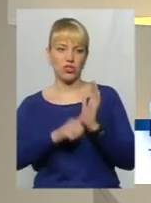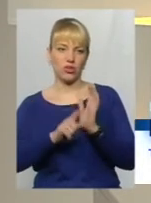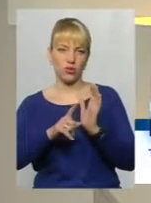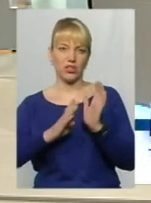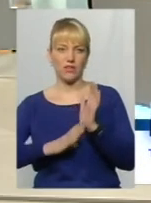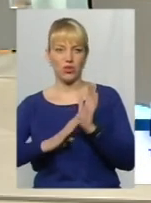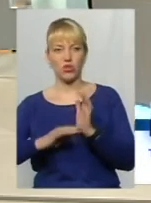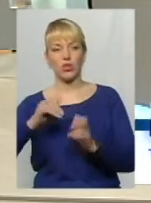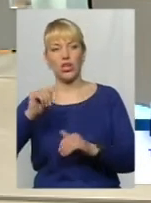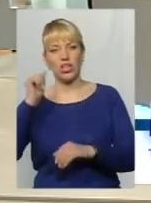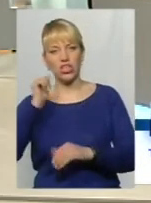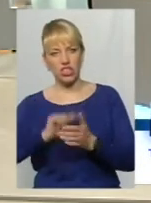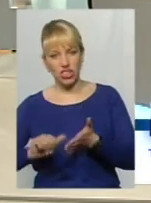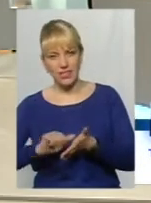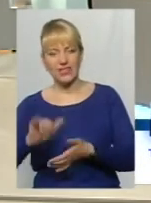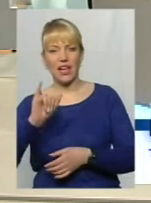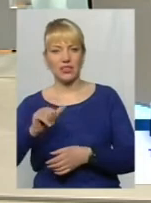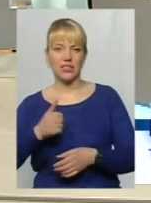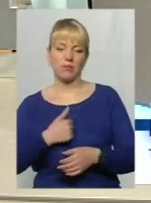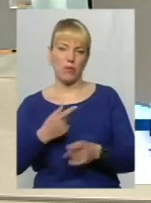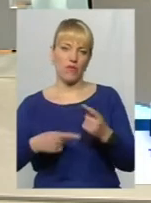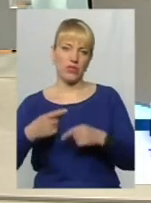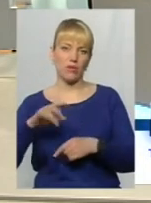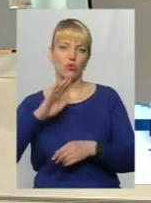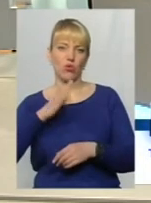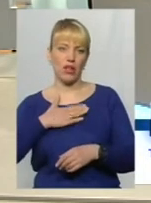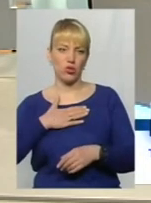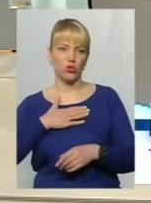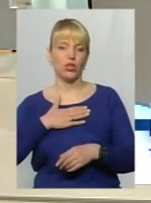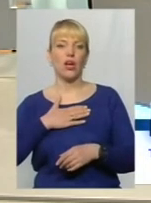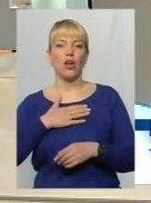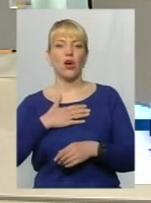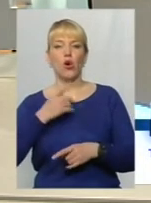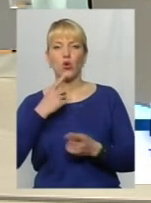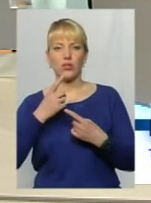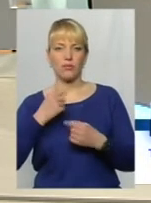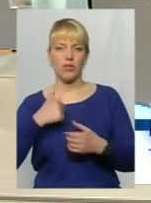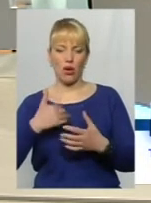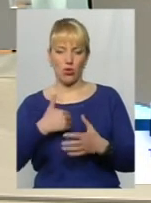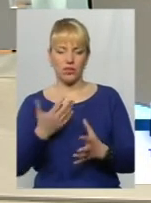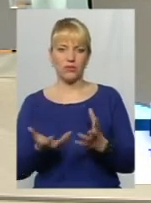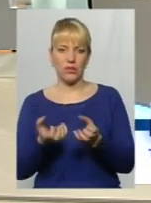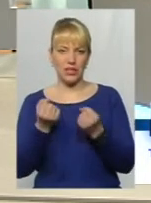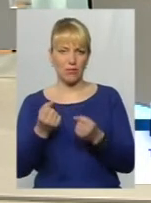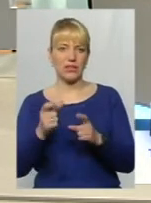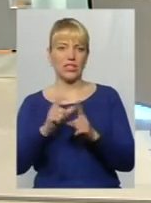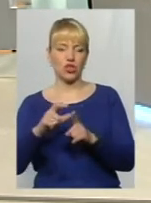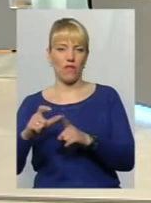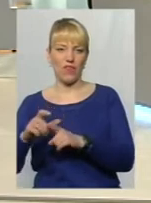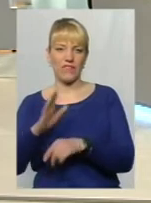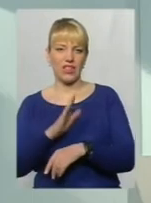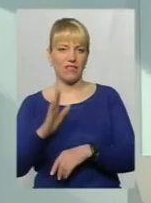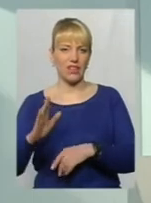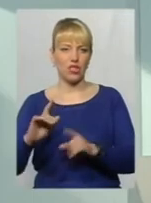А ми повертаємося до розмови. Олег Петрович, вам є що прокоментувати? Я хотів підтримати слова Віталія Віталійовича,